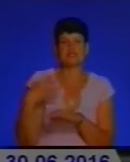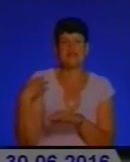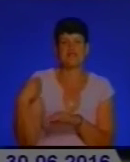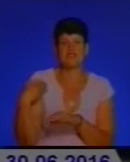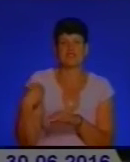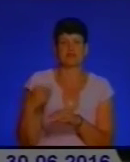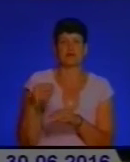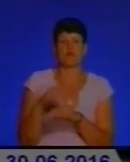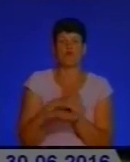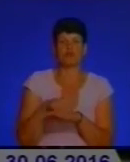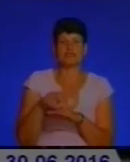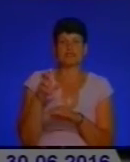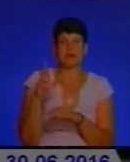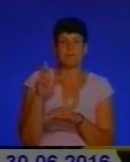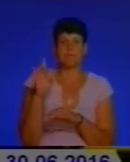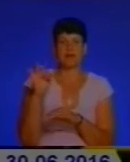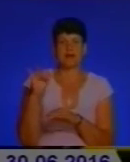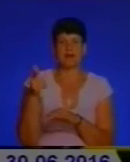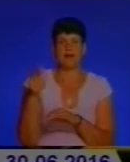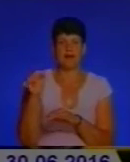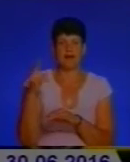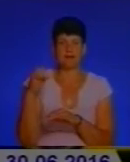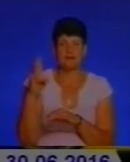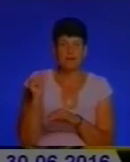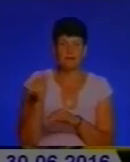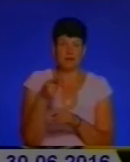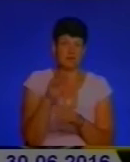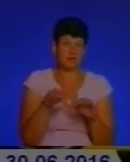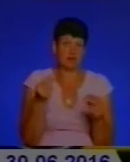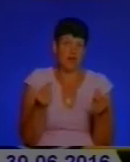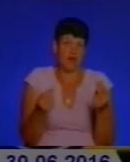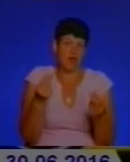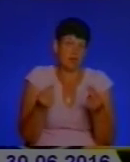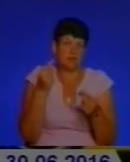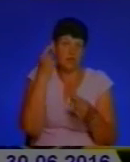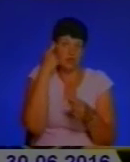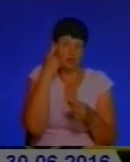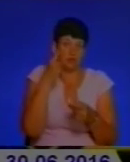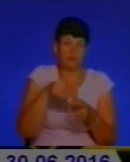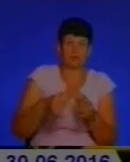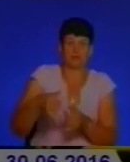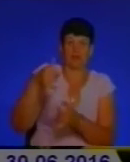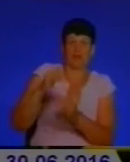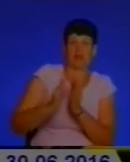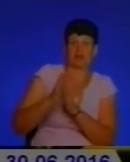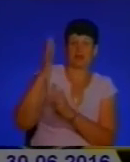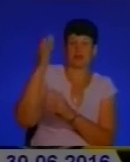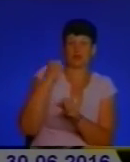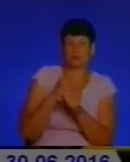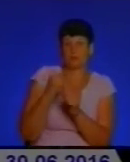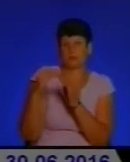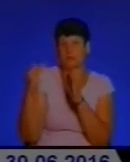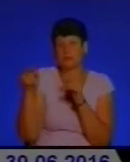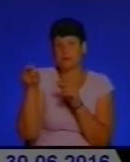там далеко від будинку, вони просто сели, просто діти гралися, він собі думав, що це вона ж велика, вони там зробили халабуду собі, і просто